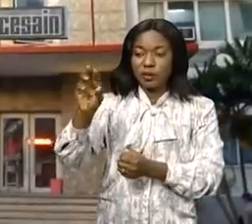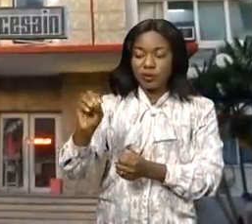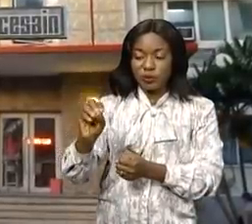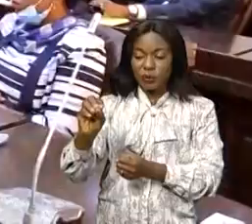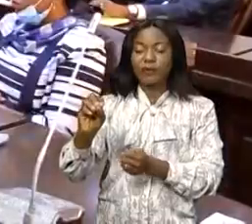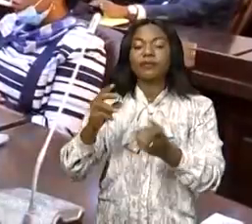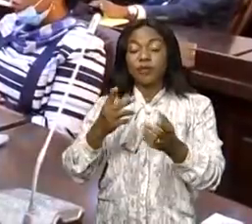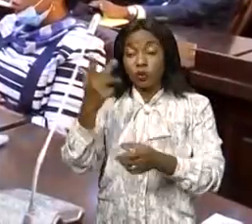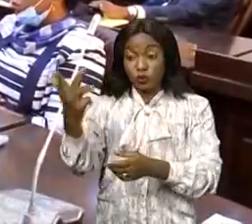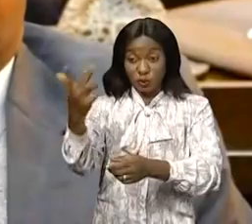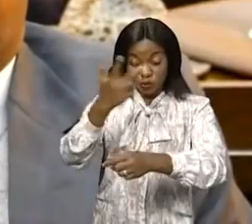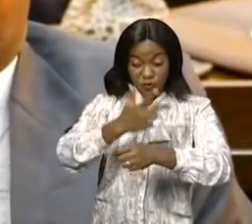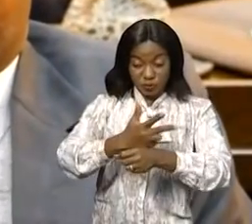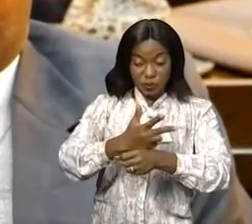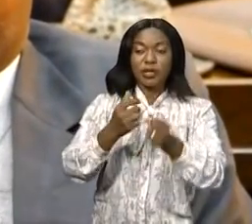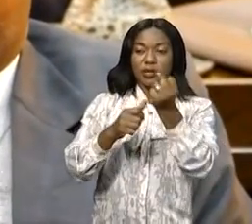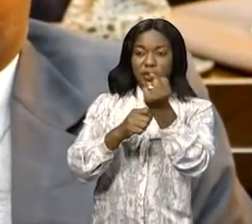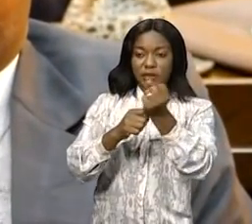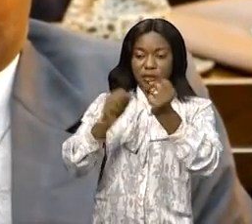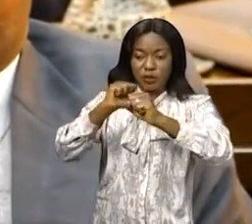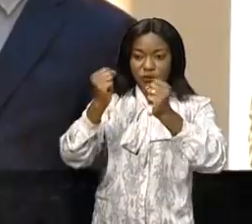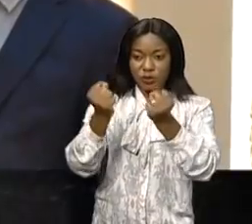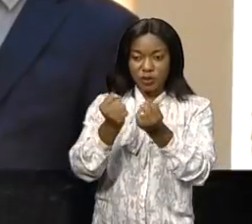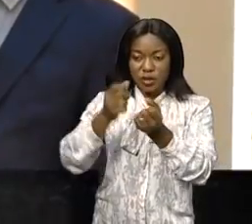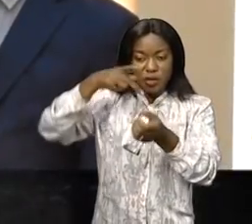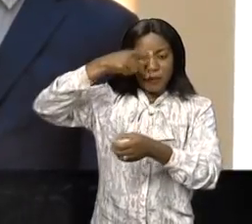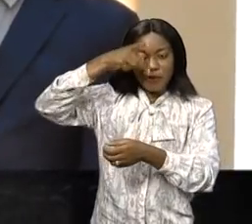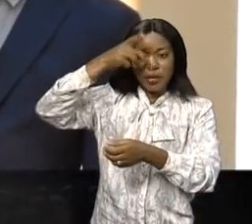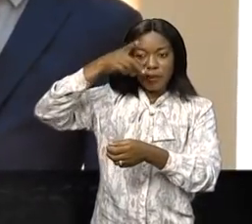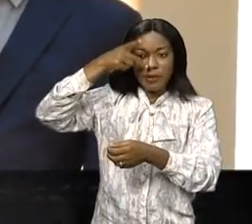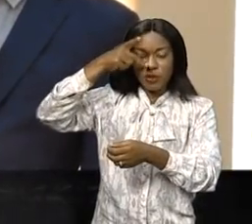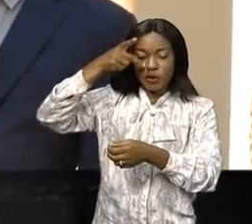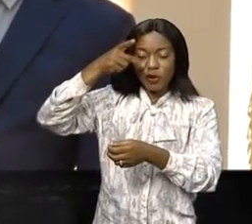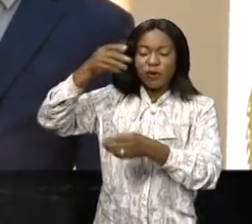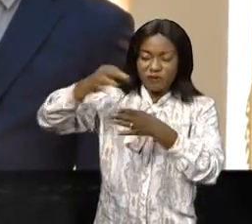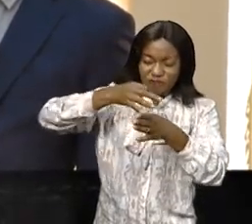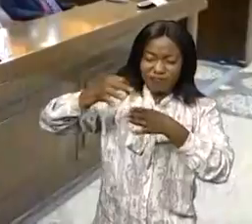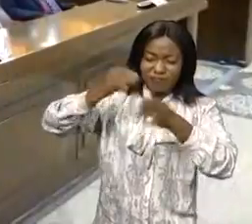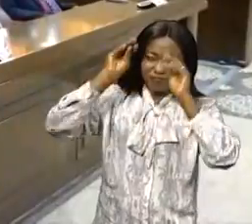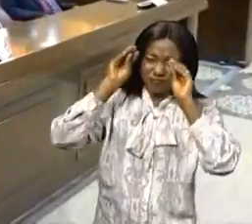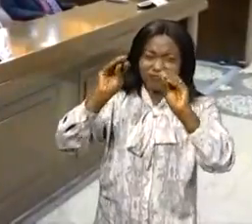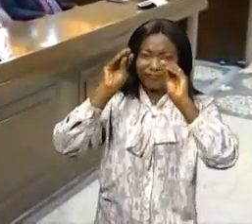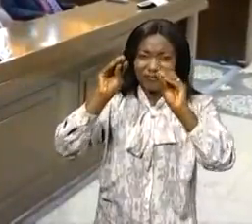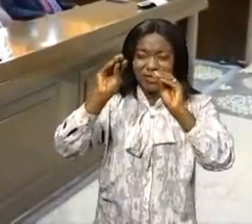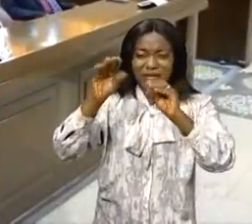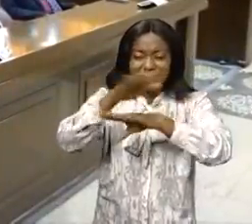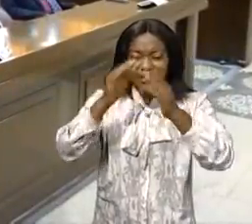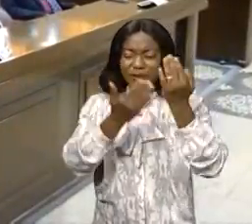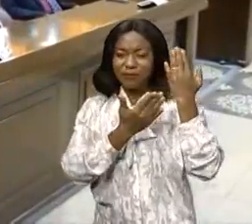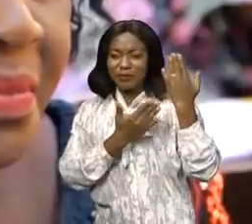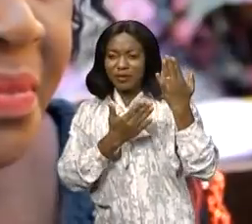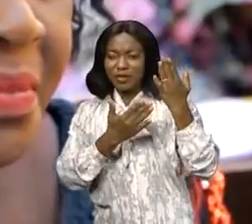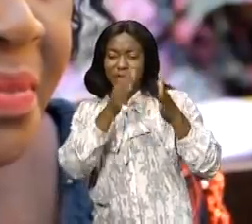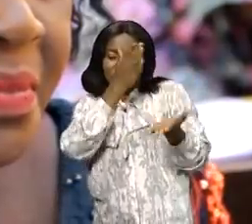Durant trois jours, les agents et cadres de la Société nationale des hydrocarbures ont bénéficié des riches enseignements sur l'importance des réserves